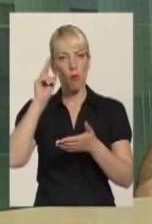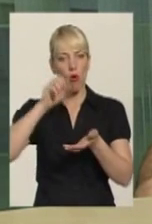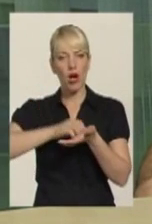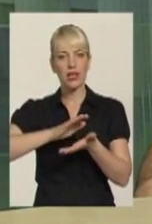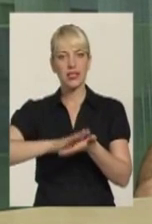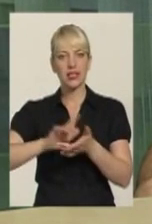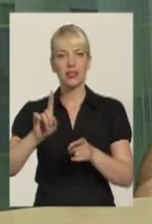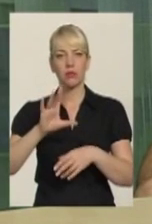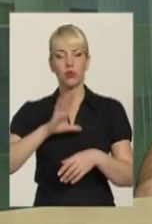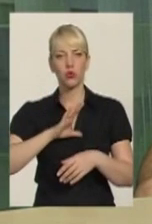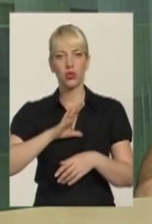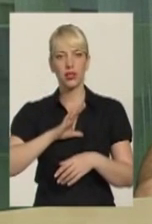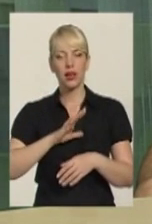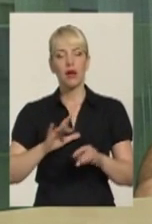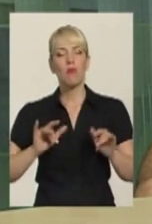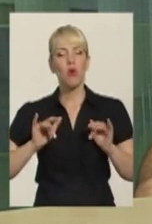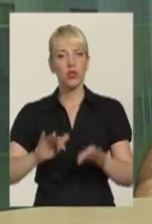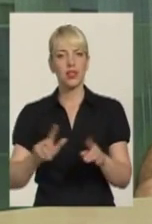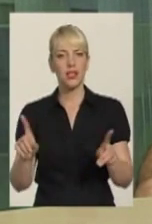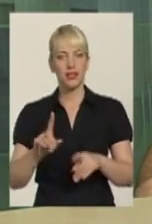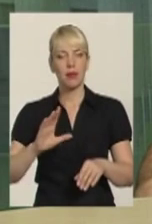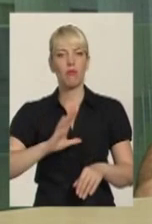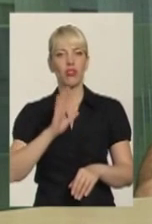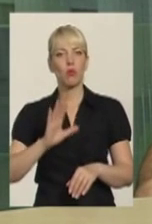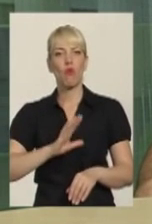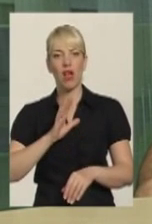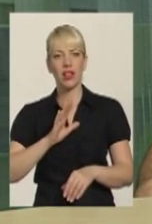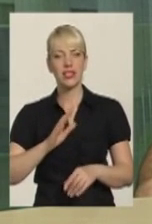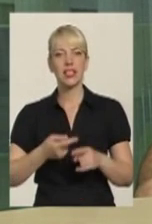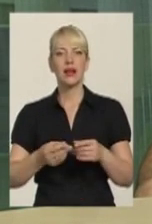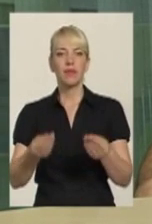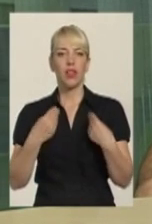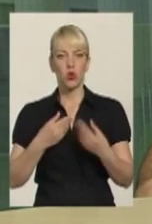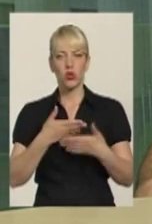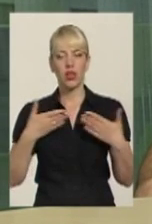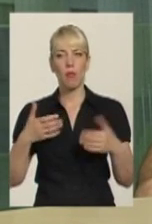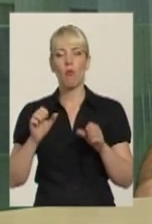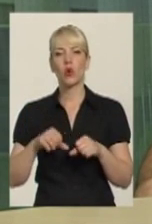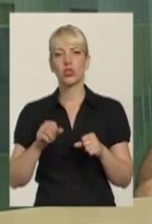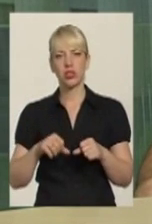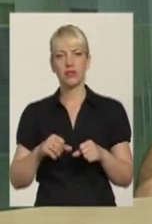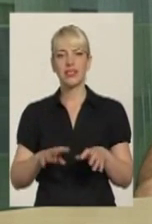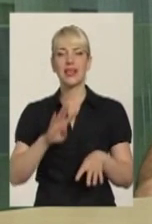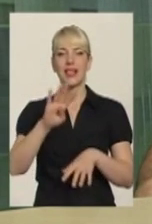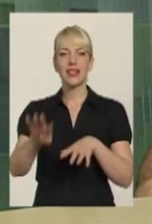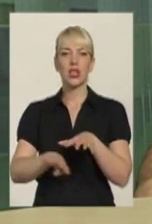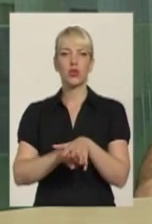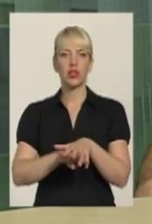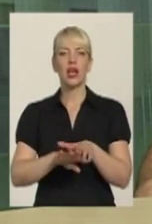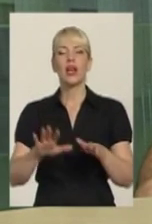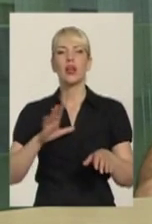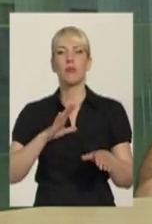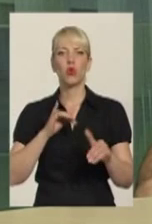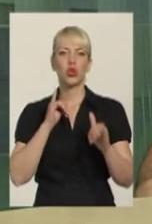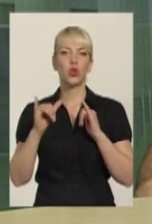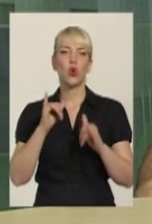як були, чи такі події, які відбувалися, і дають нам можливість інтегруватися і бути толерантними